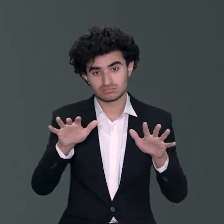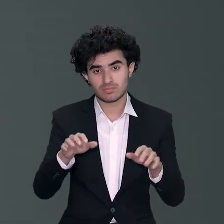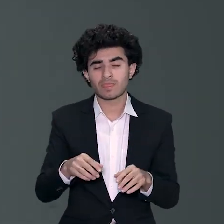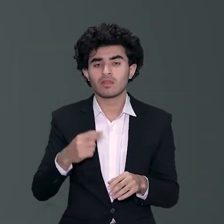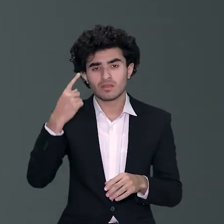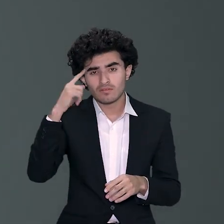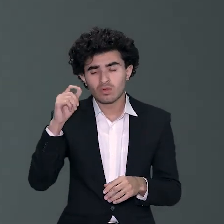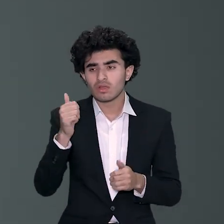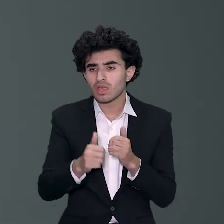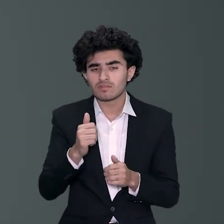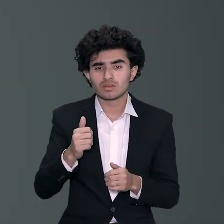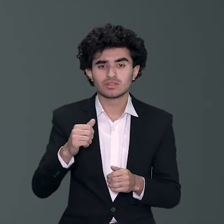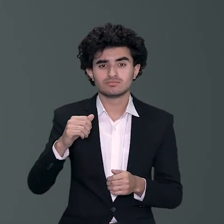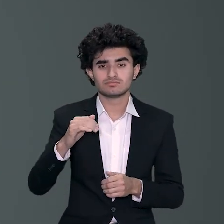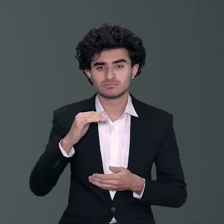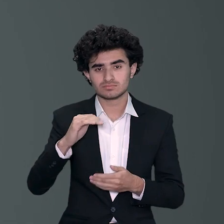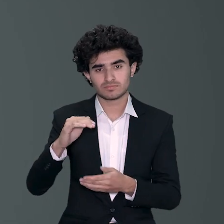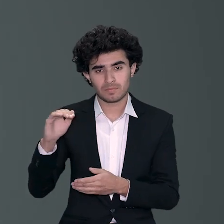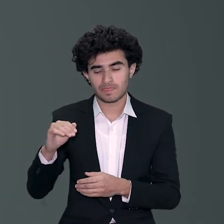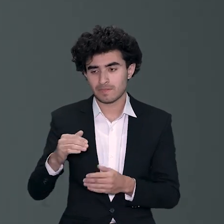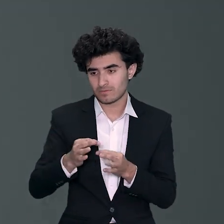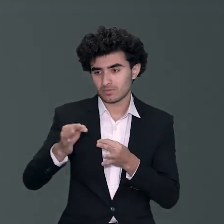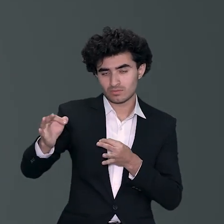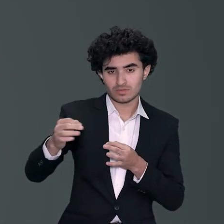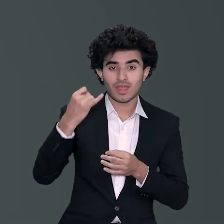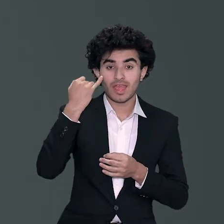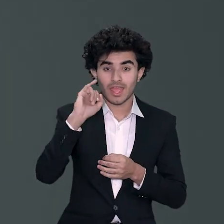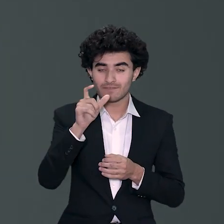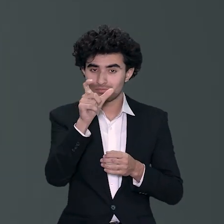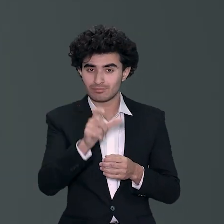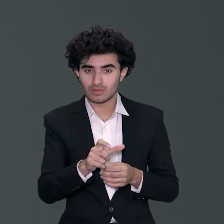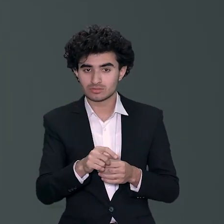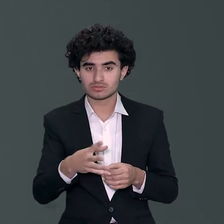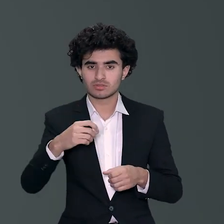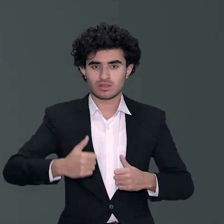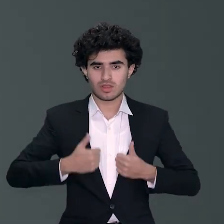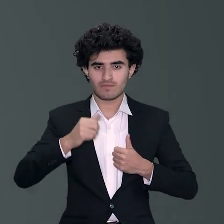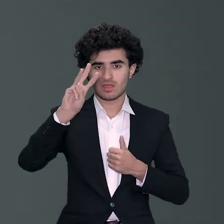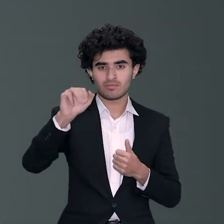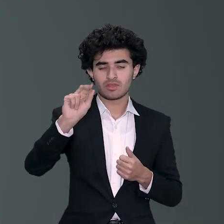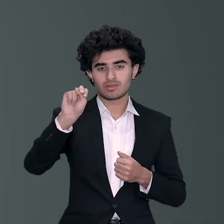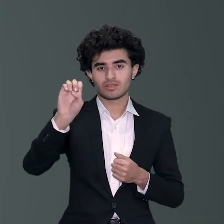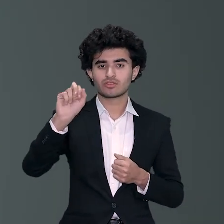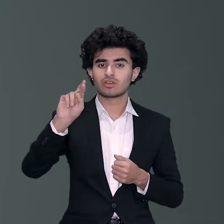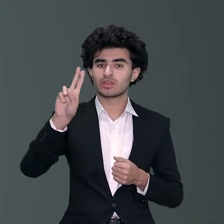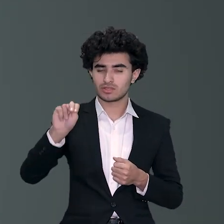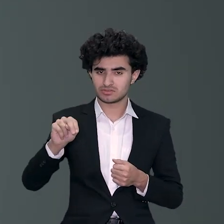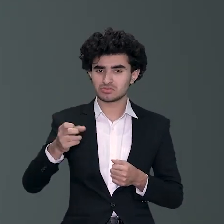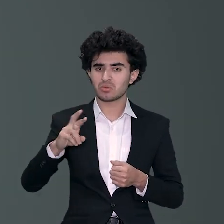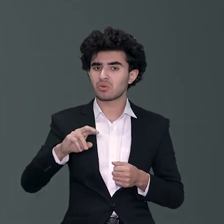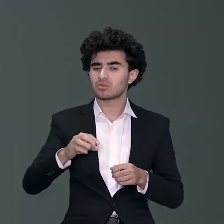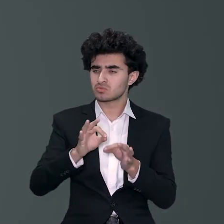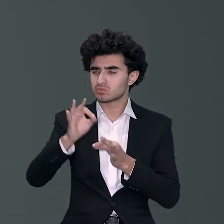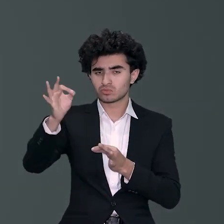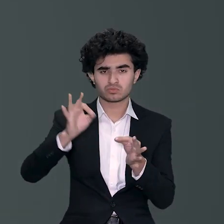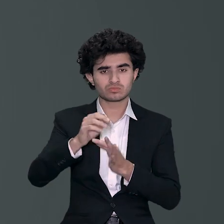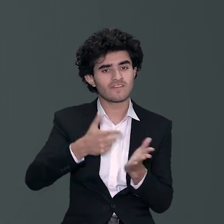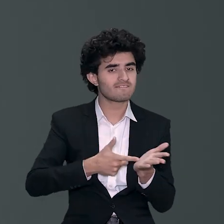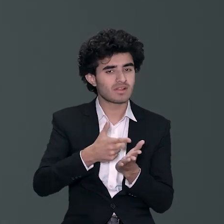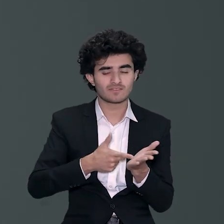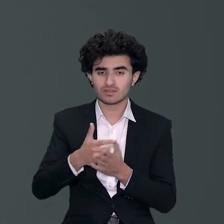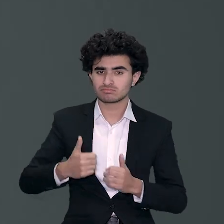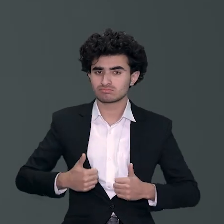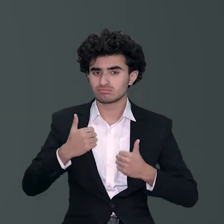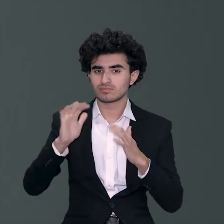کو پاکستان میں فروغ دیں کہ کوئی بچہ بھی اپنے distance کی وجہ سے اب ایک بچہ اگر لہیہ میں بیٹھا ایک بچہ اگر